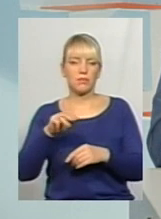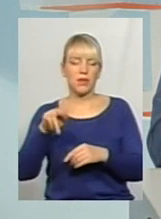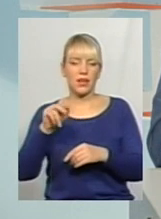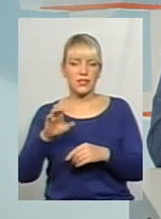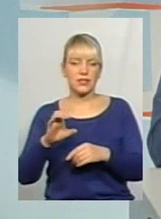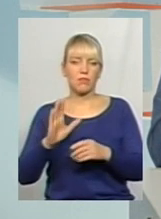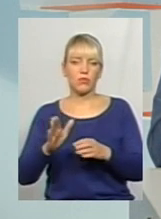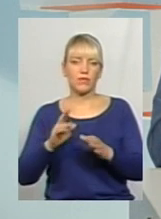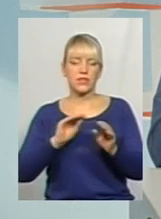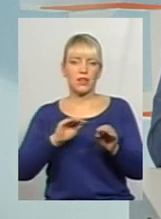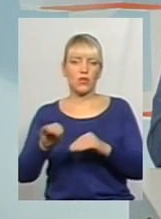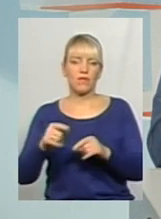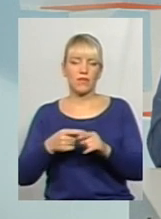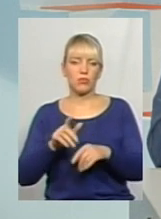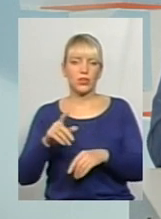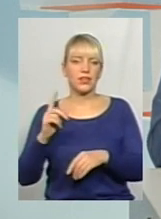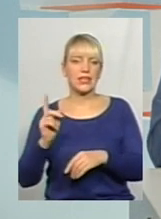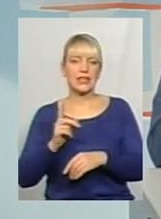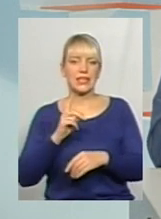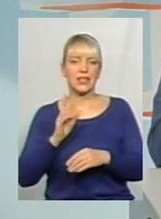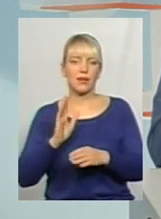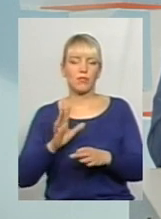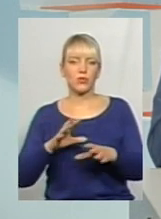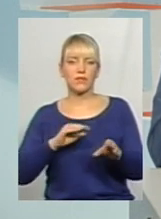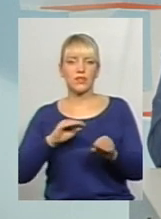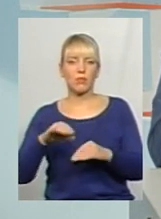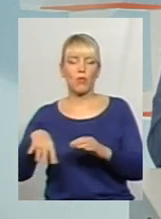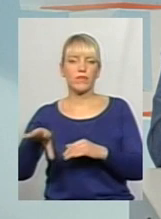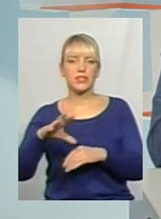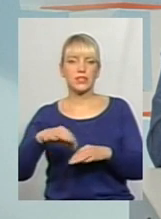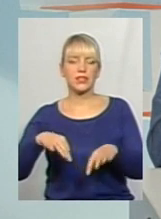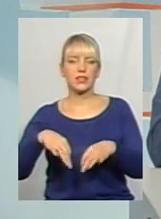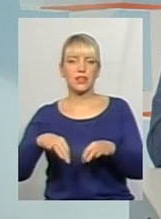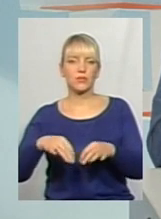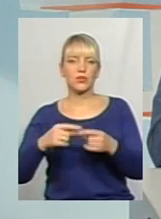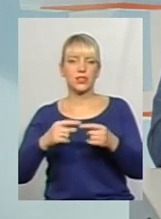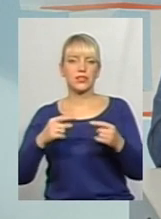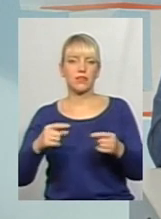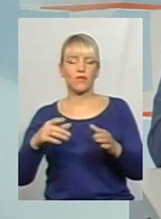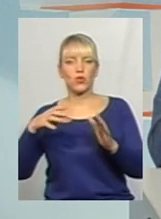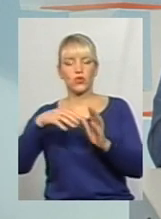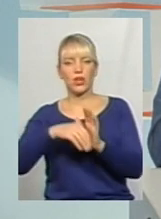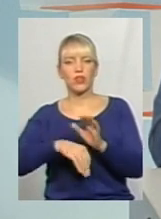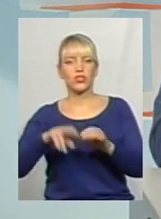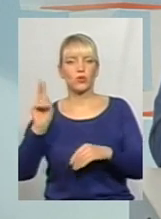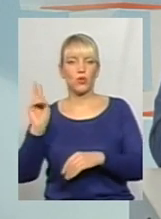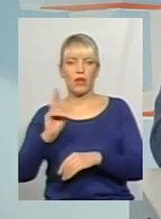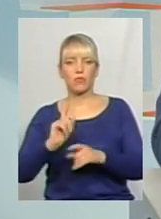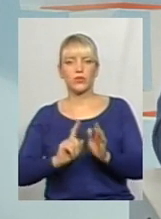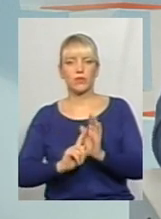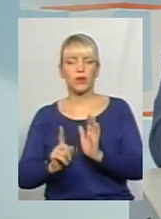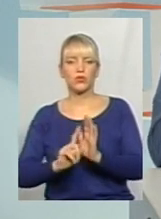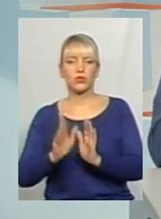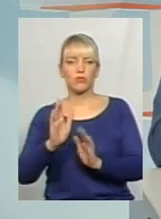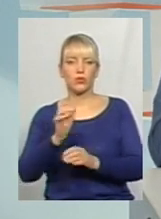вона буде встановлена, вона буде єдина, і вона буде встановлена по всіх транспортних засобах, включаючи і тролейбусні маршрути. І відповідно вже будуть